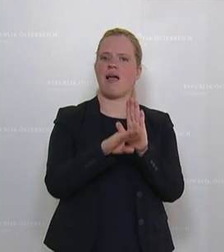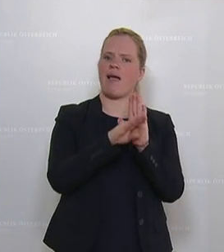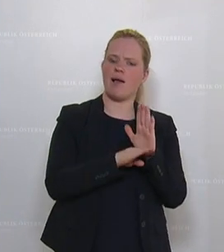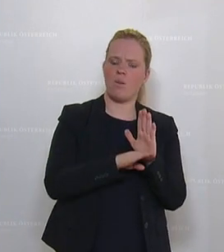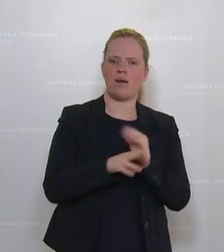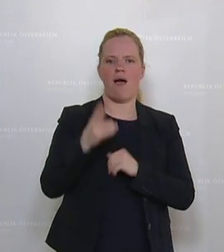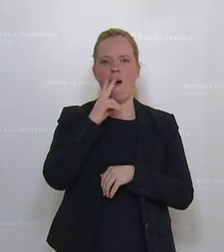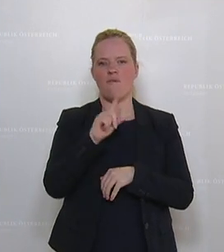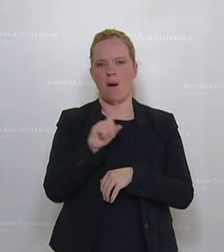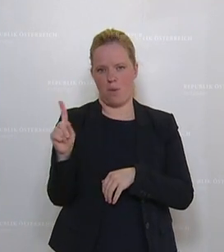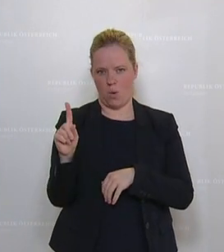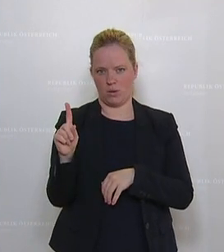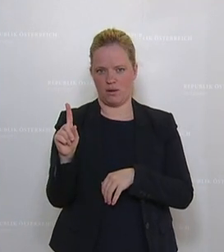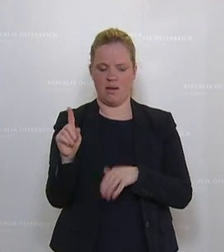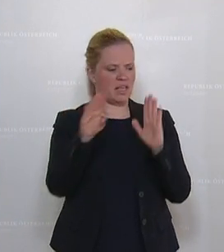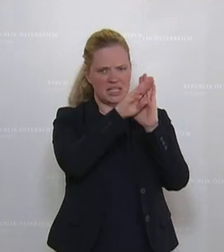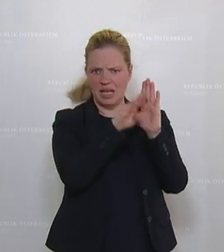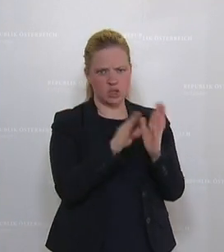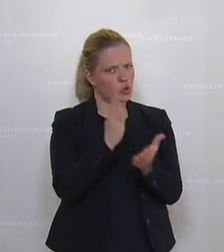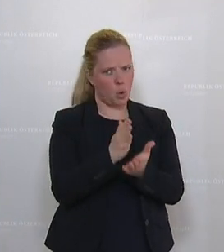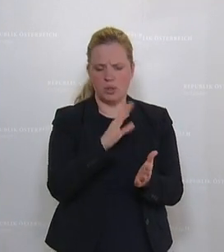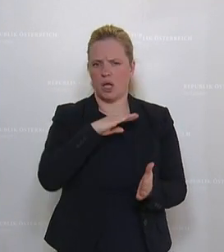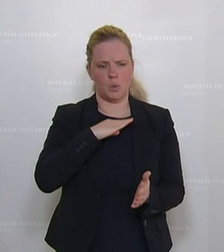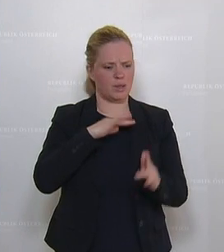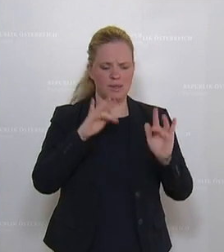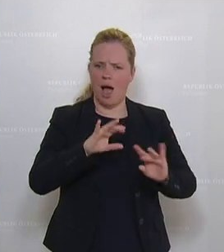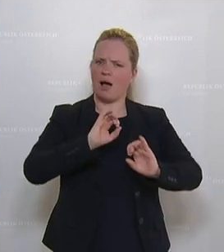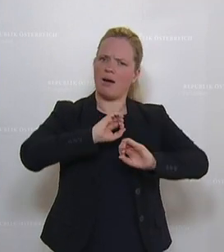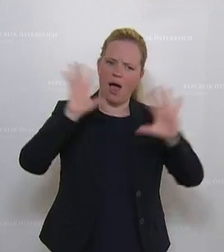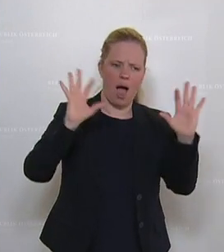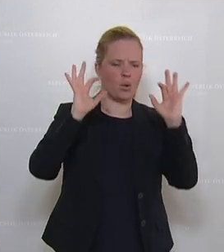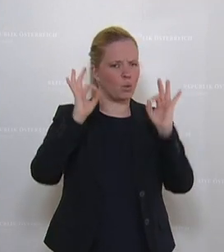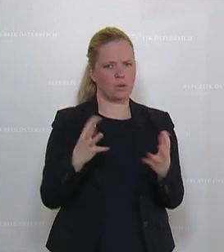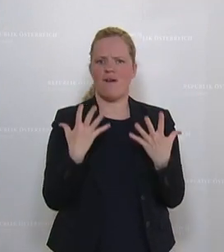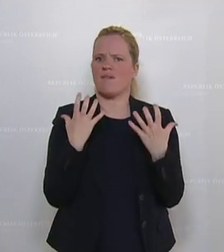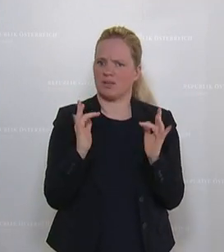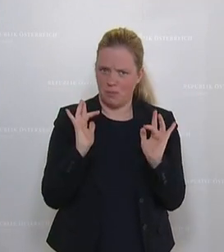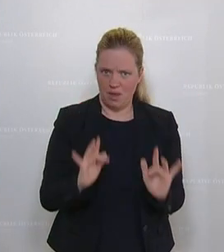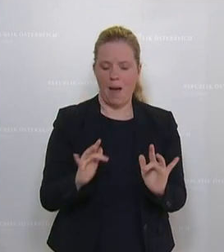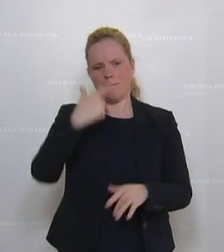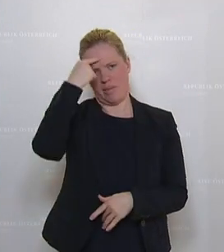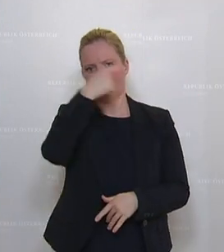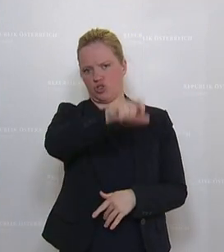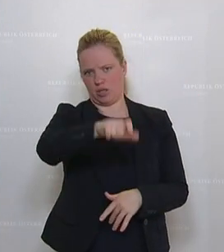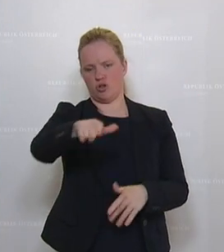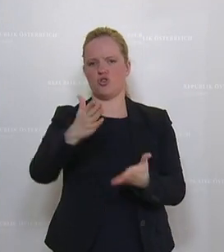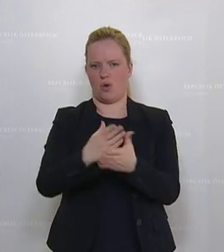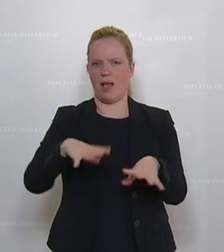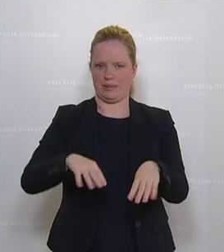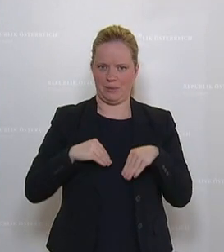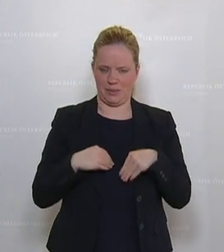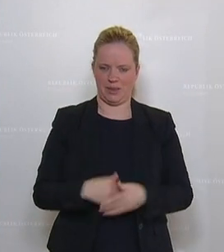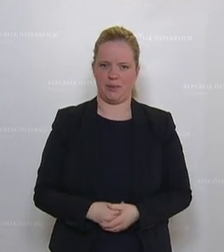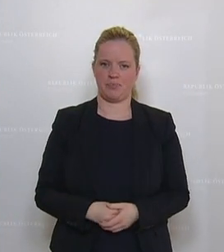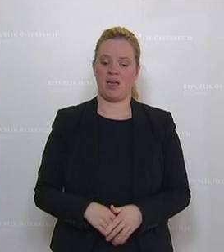betreffend, sind gut, eindeutig und wirksam. Und die Menschen haben diese akzeptiert. Es gab jetzt bereits zwei